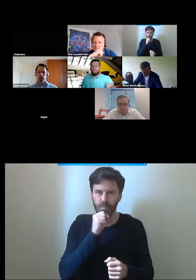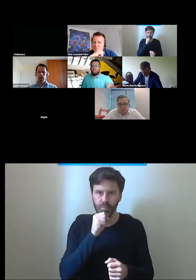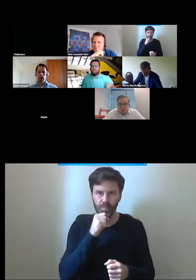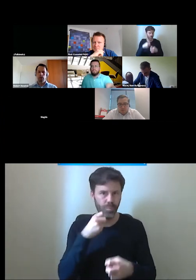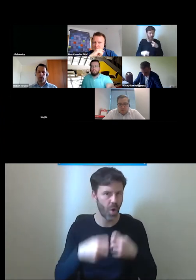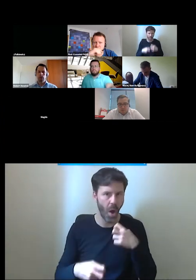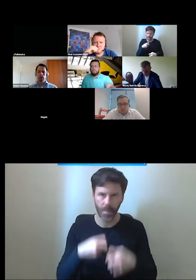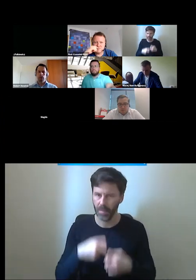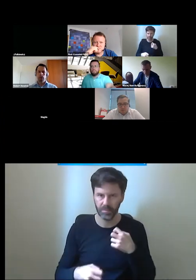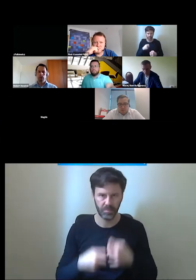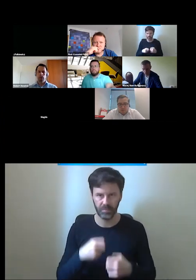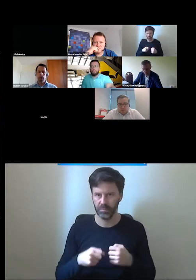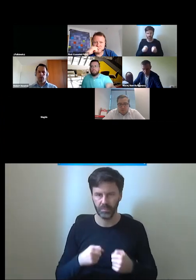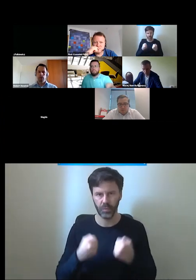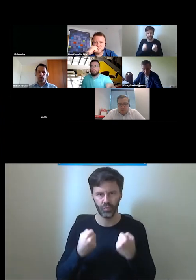naprawdę świetnie